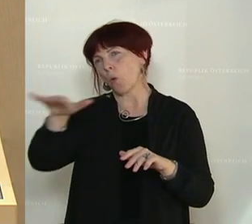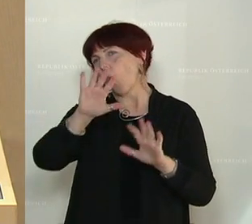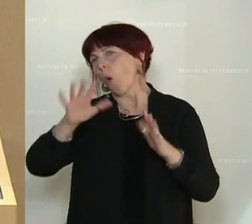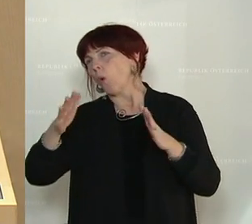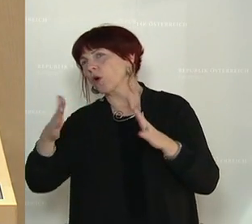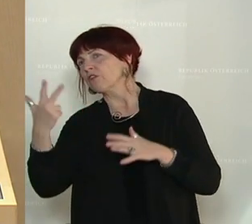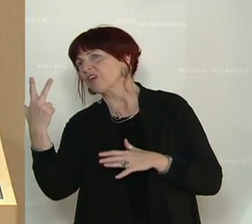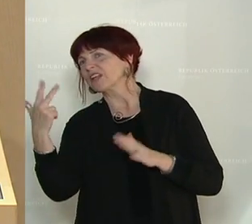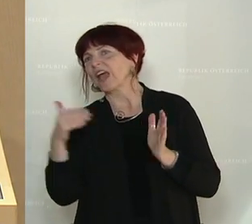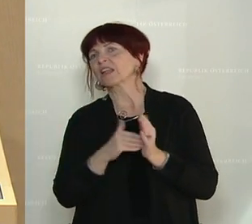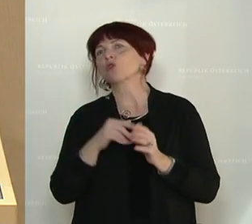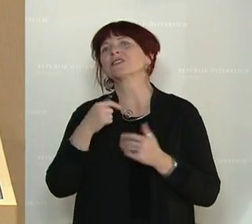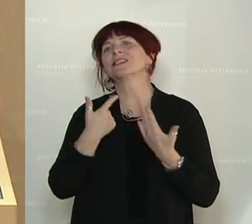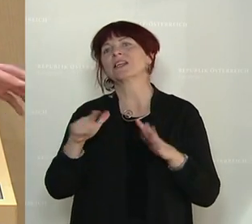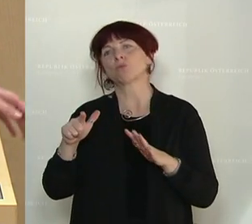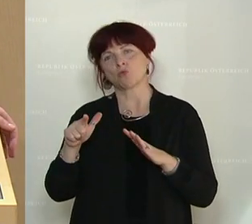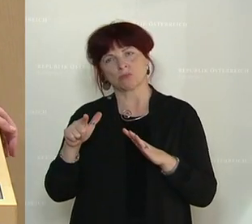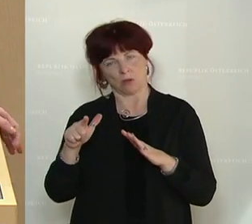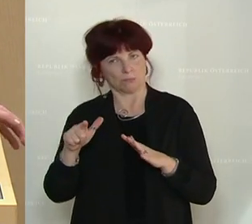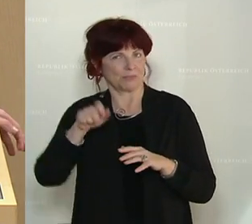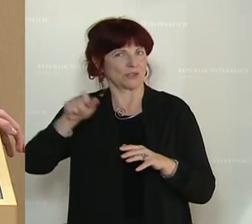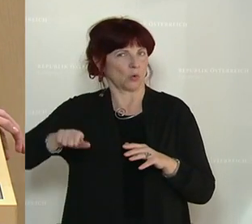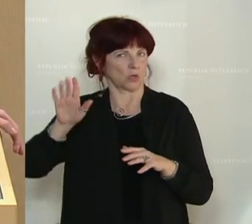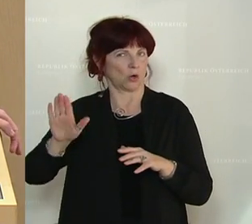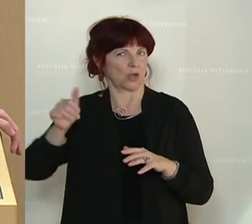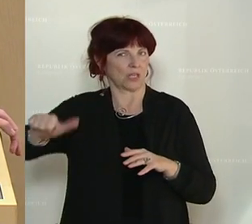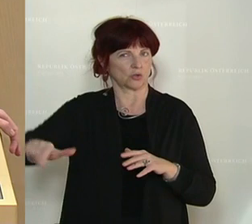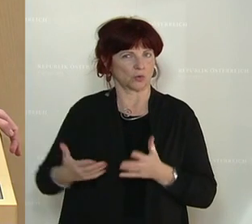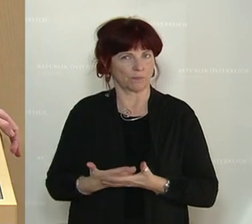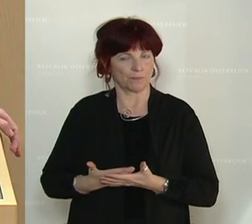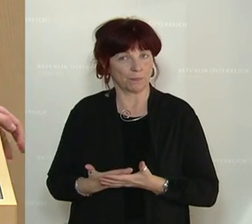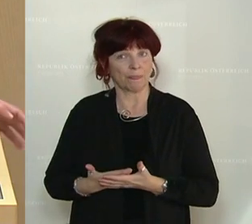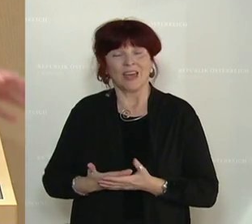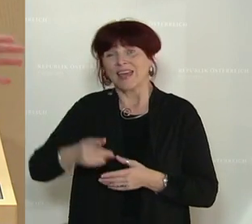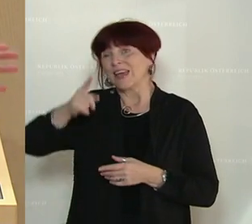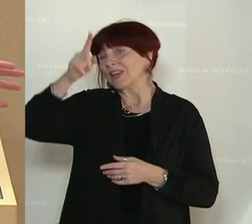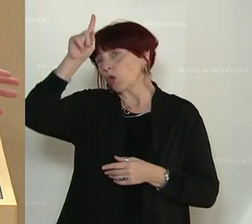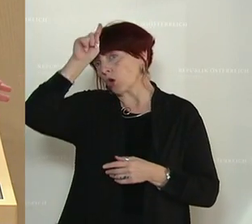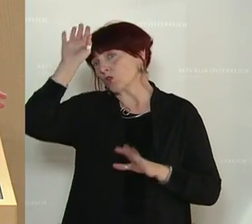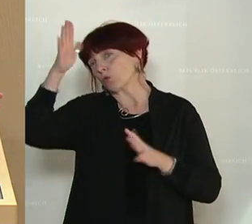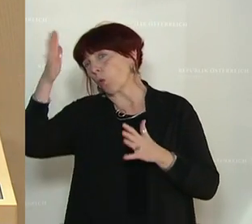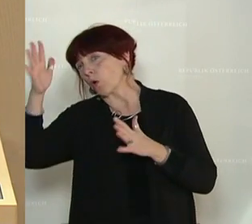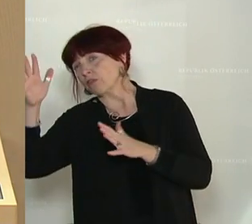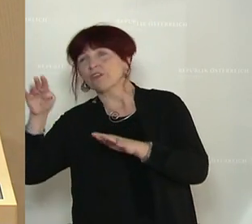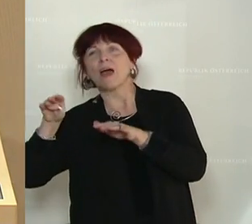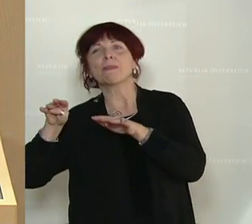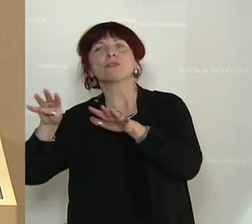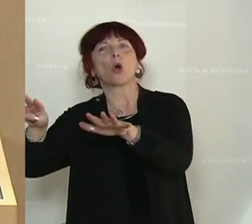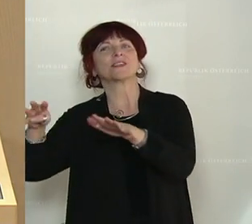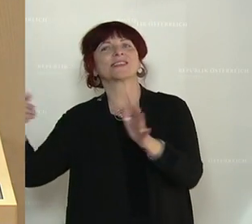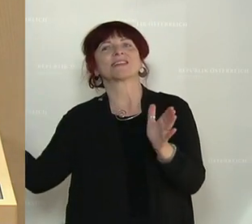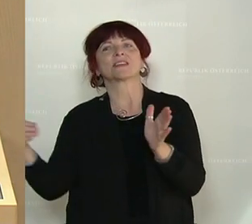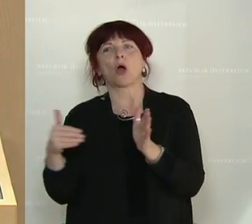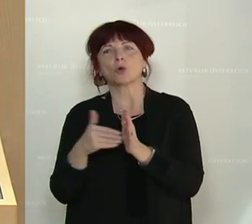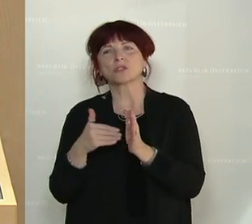Personen in Österreich zurechnen. In Deutschland gibt es Schätzungen zufolge rund 19.000 sogenannte Reichsbürger